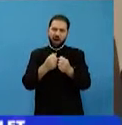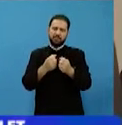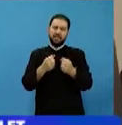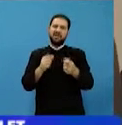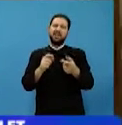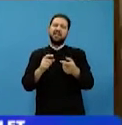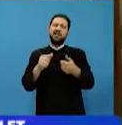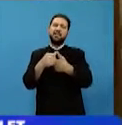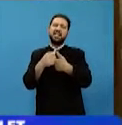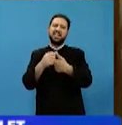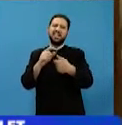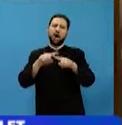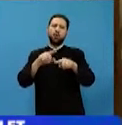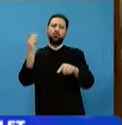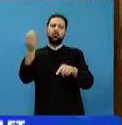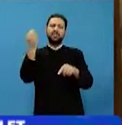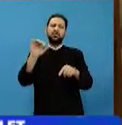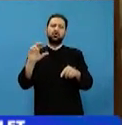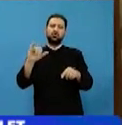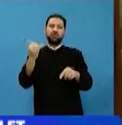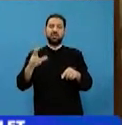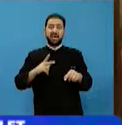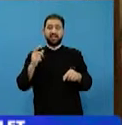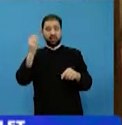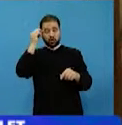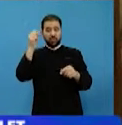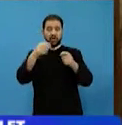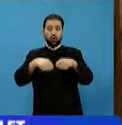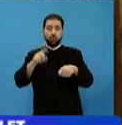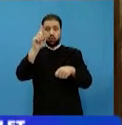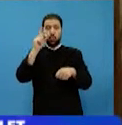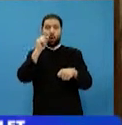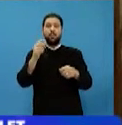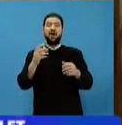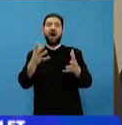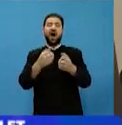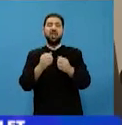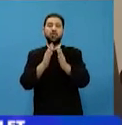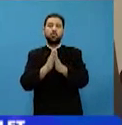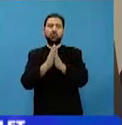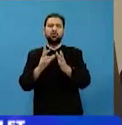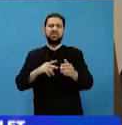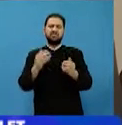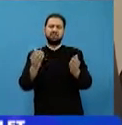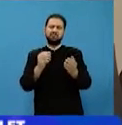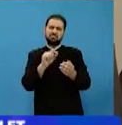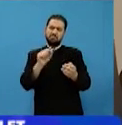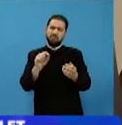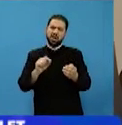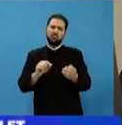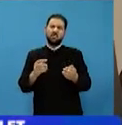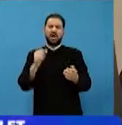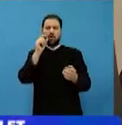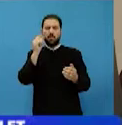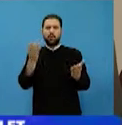el este cunoscut de către toți ca un om al rugăciunii. Sunt mărturii ale celor care l-au